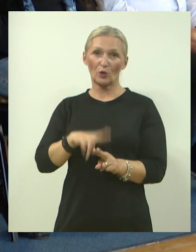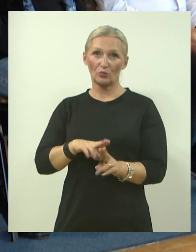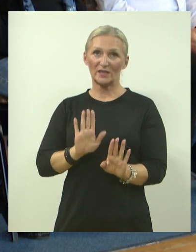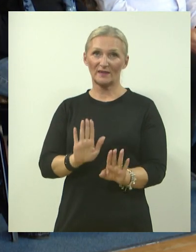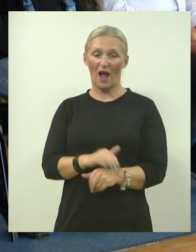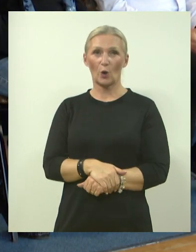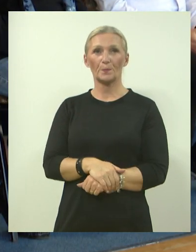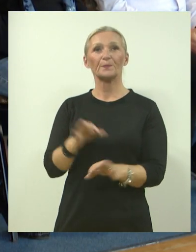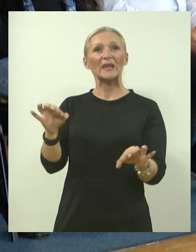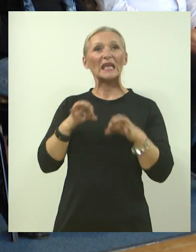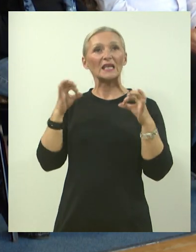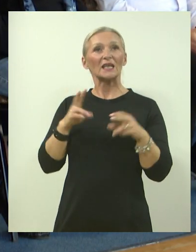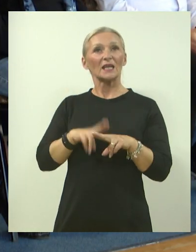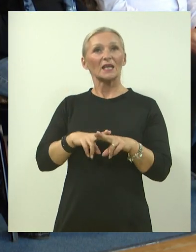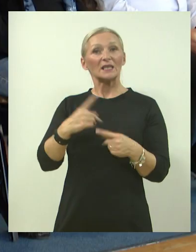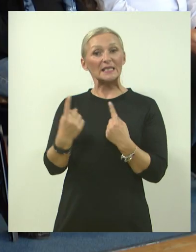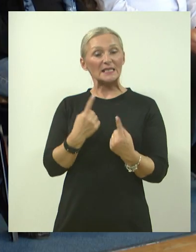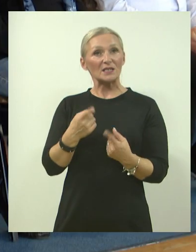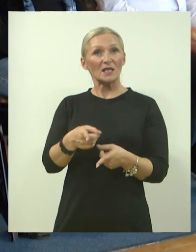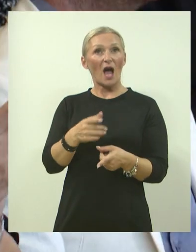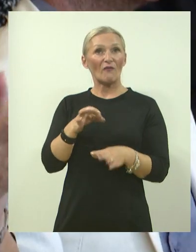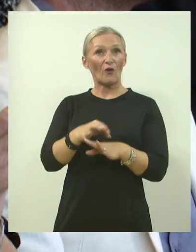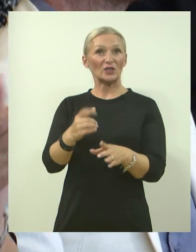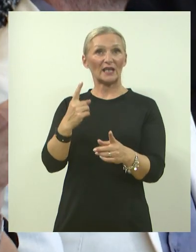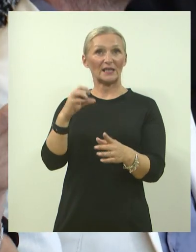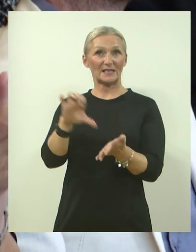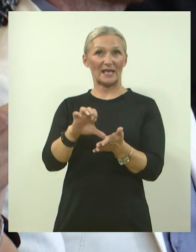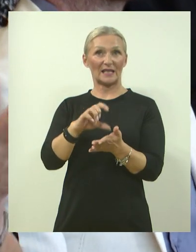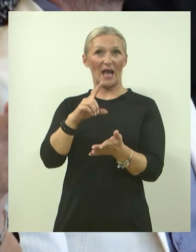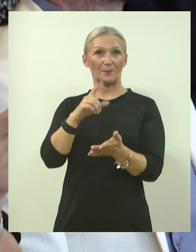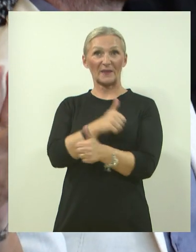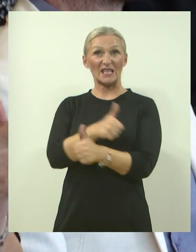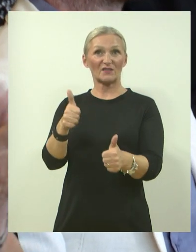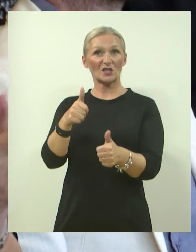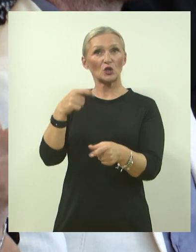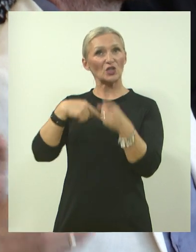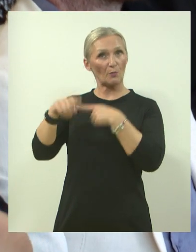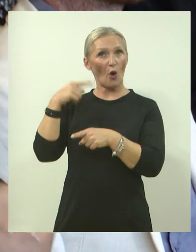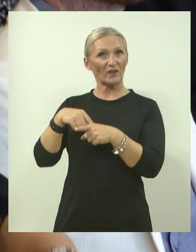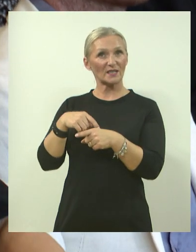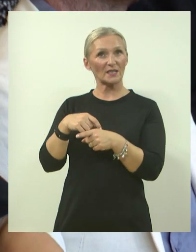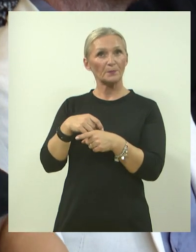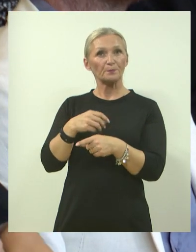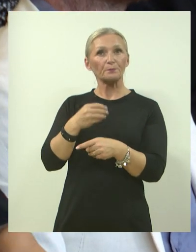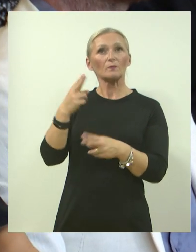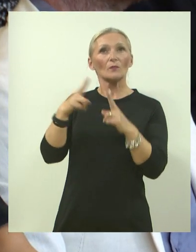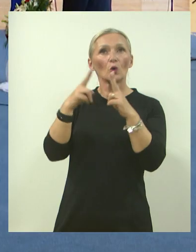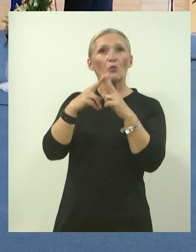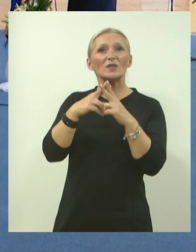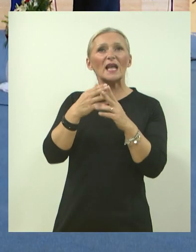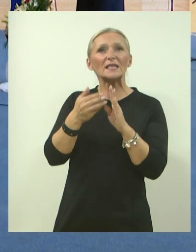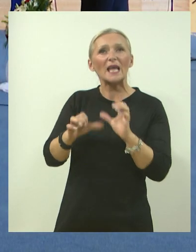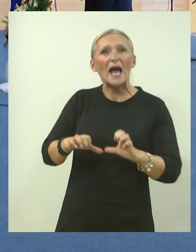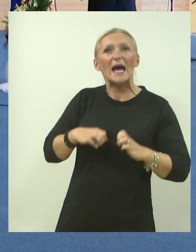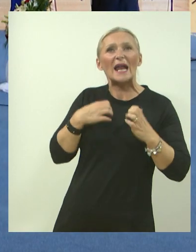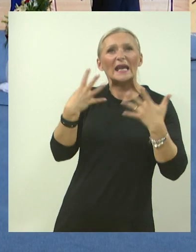Svećanost je bila i prigoda da voditelj Centra izvrsnosti za nacionalnu povijesniku Lasnuljski okupljene u poznan sa zbivanjima ranih 90-ih u